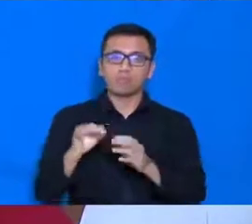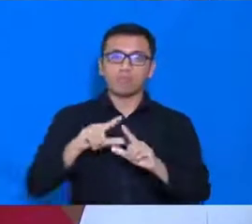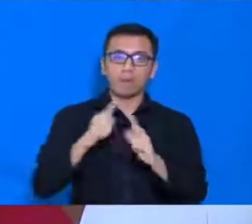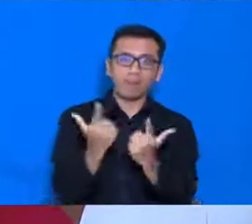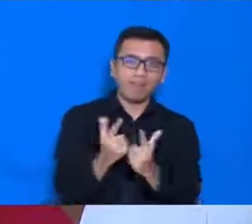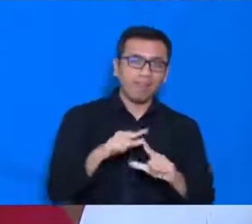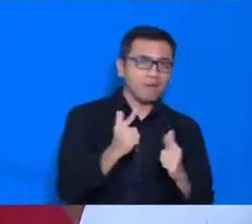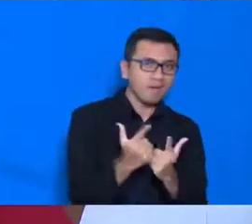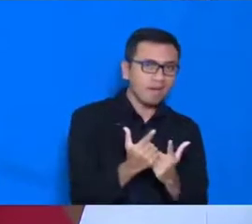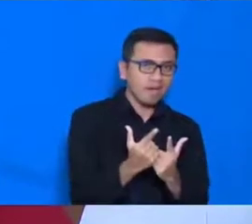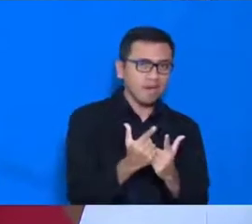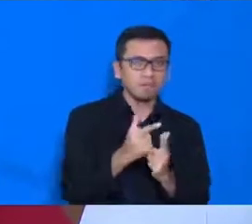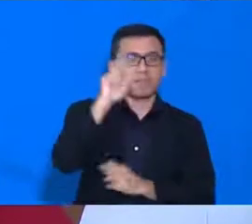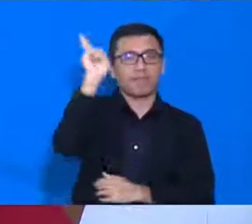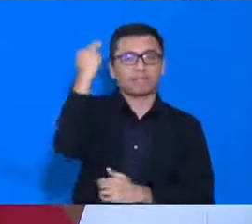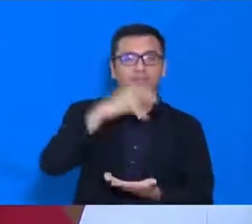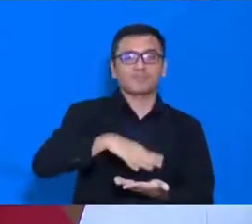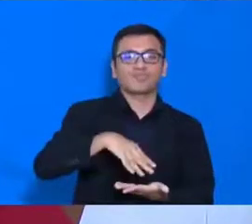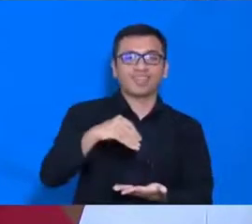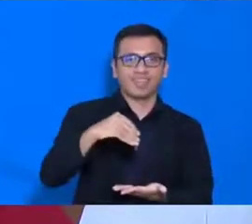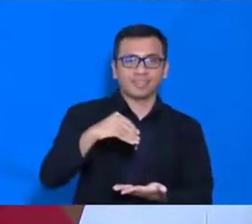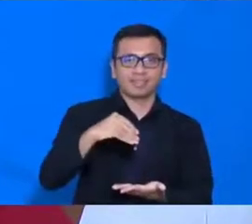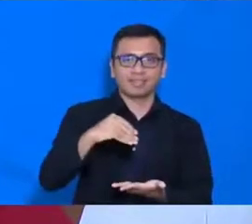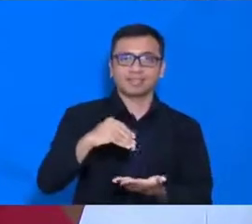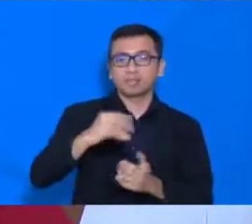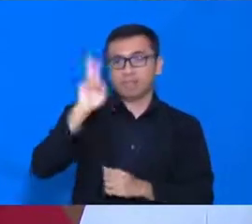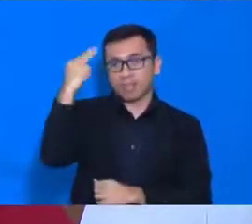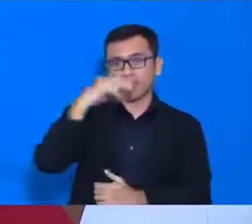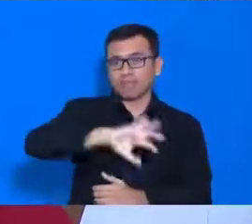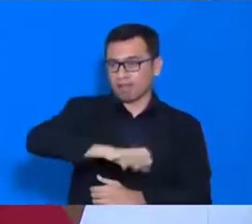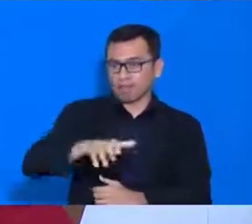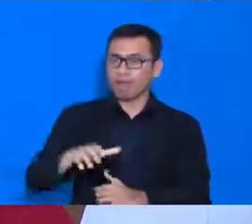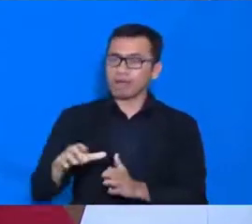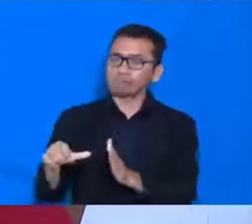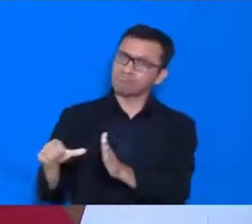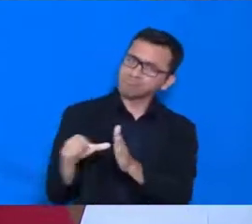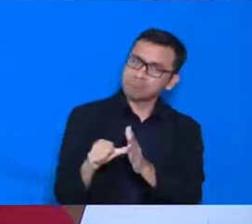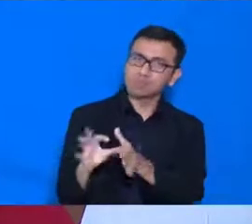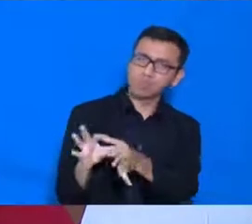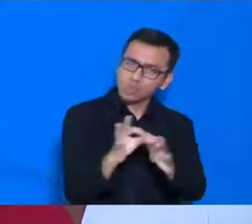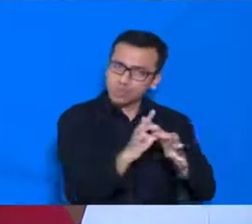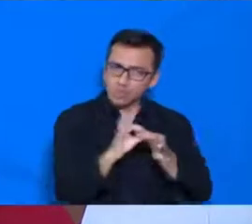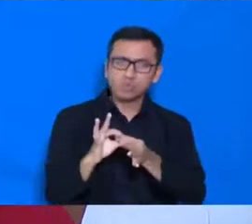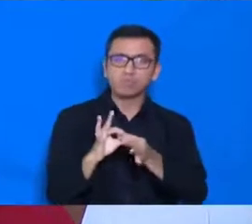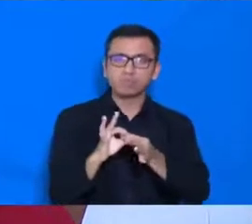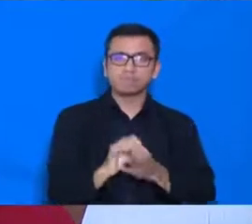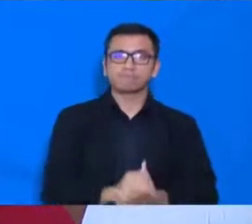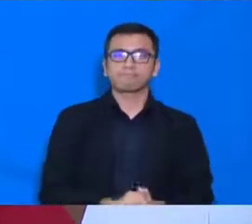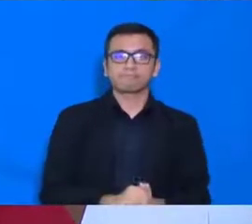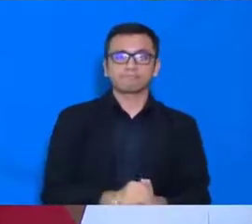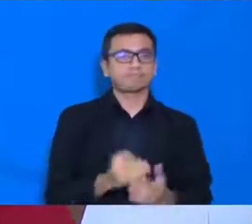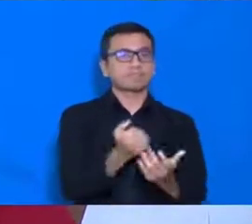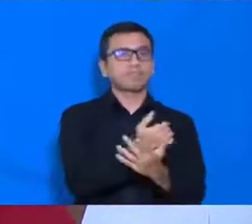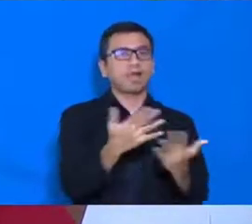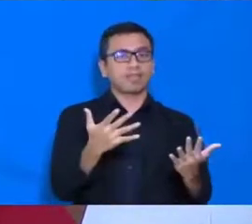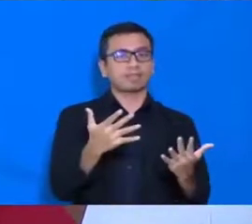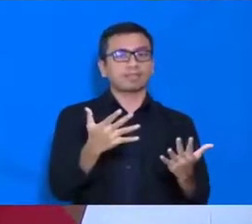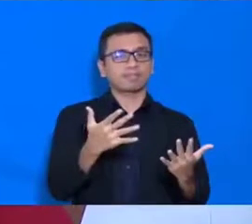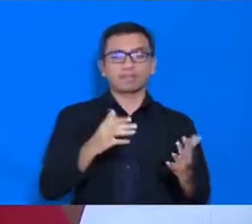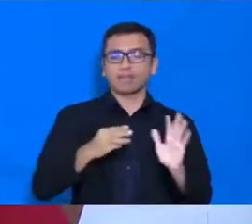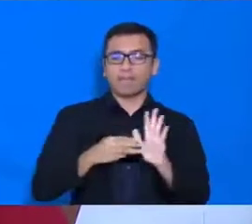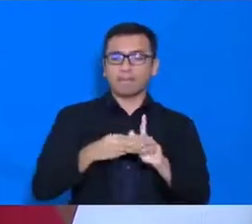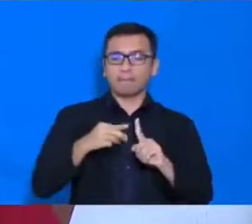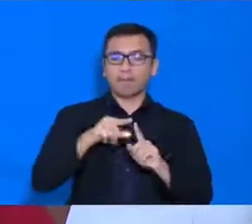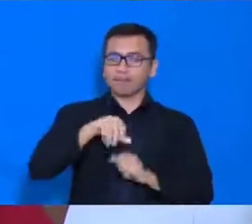termasuk pemerintah pusat dan daerah. Oleh karena itu, saya menghimbau, bagi